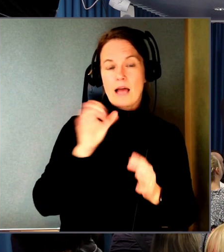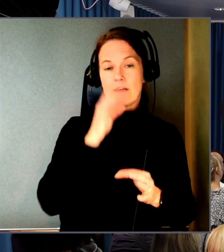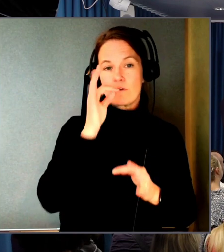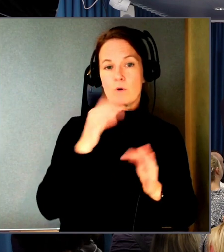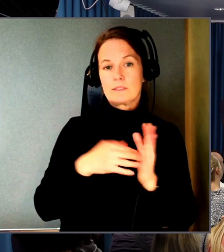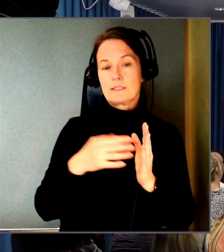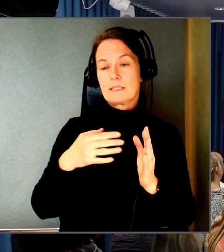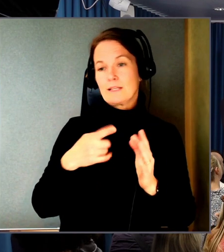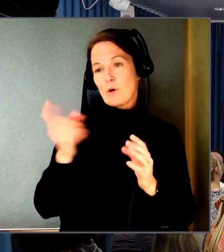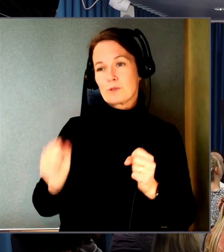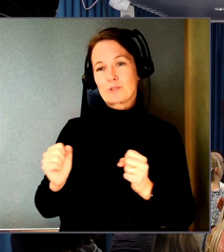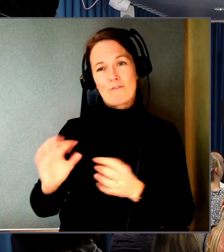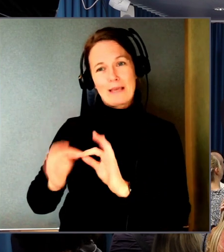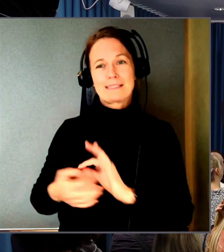det.